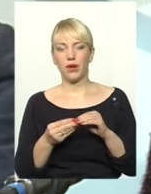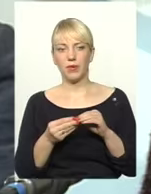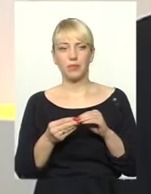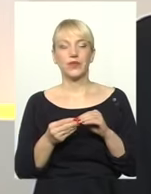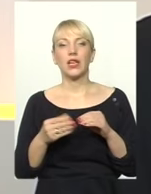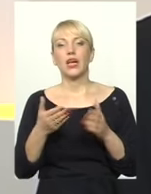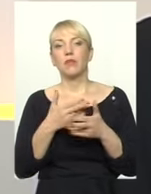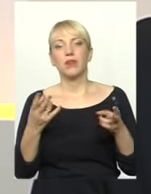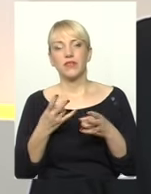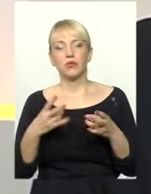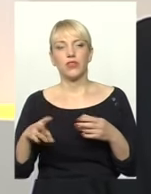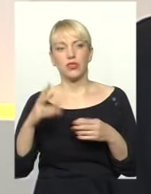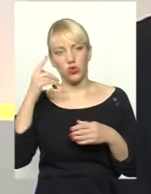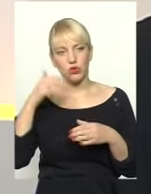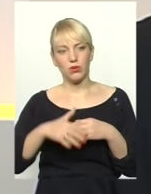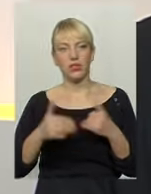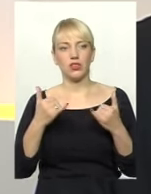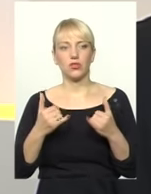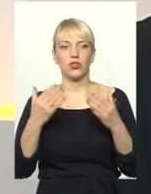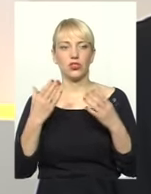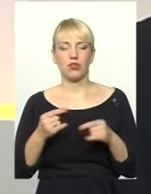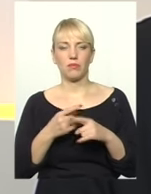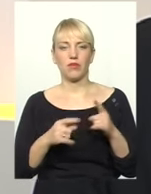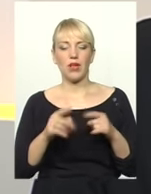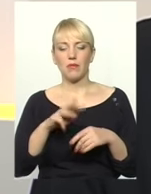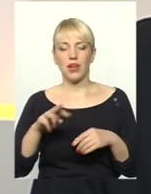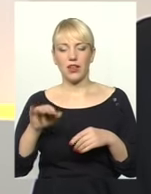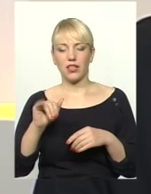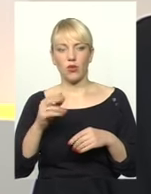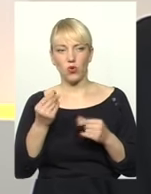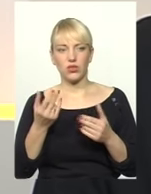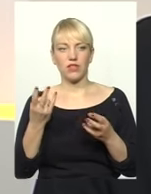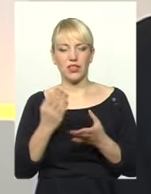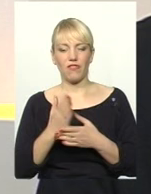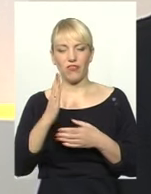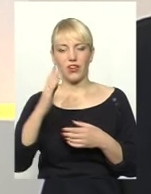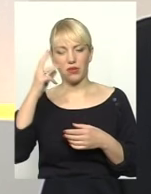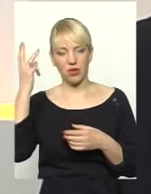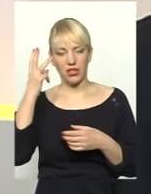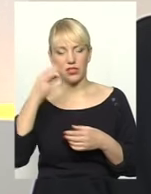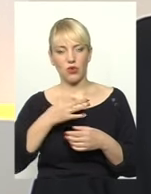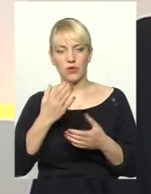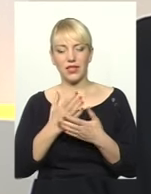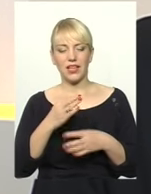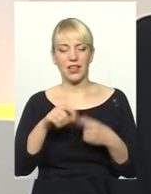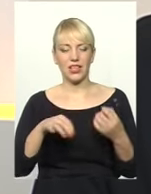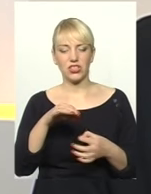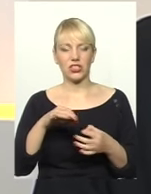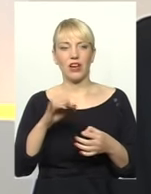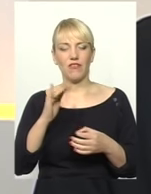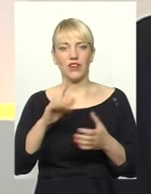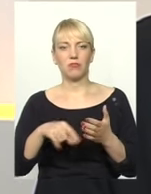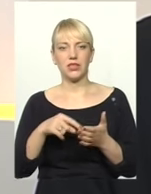всі повинні розуміти, що на сьогоднішній день до півмільярда коштів є в Хмельницькій області і десь є лишки в місті. На сьогоднішній день